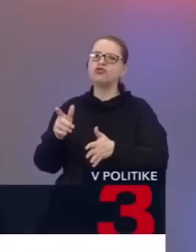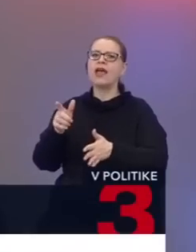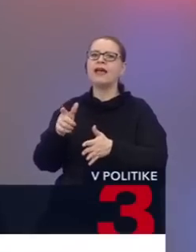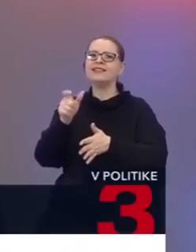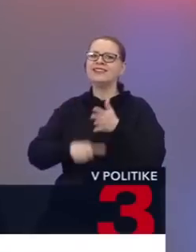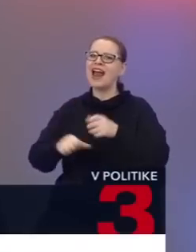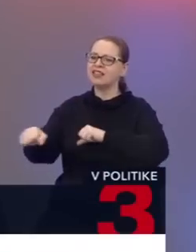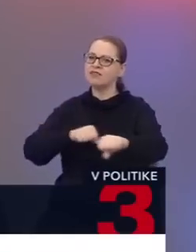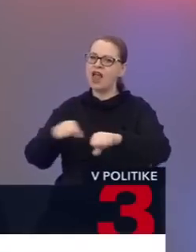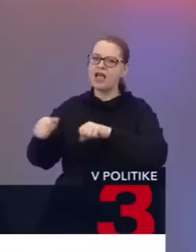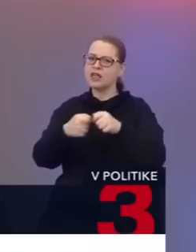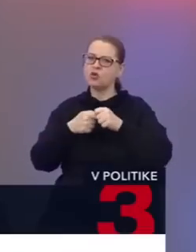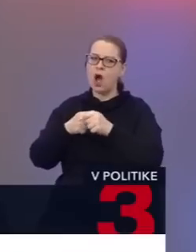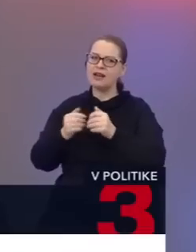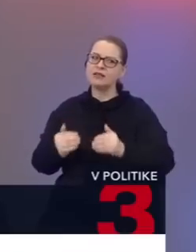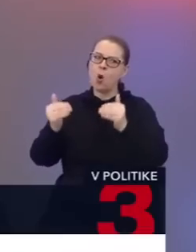vládnej koalície